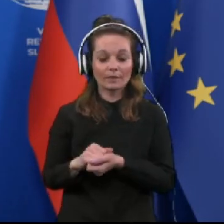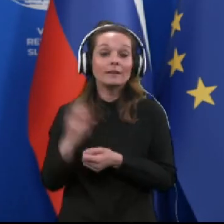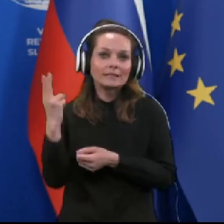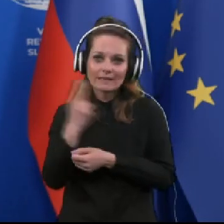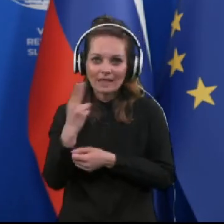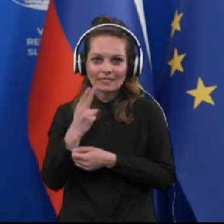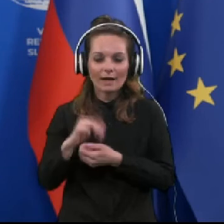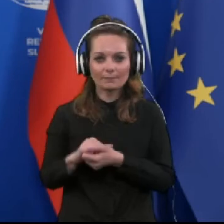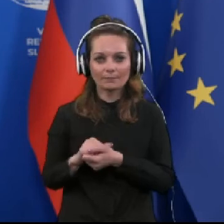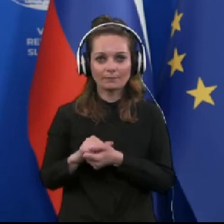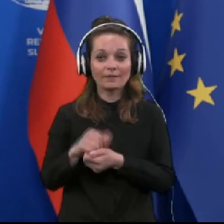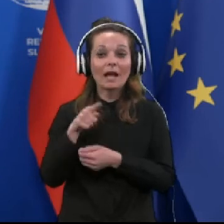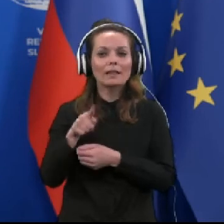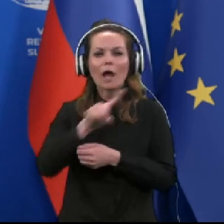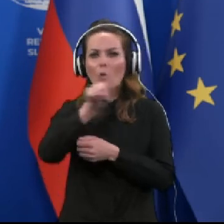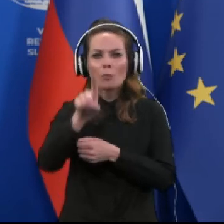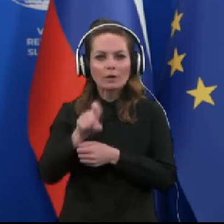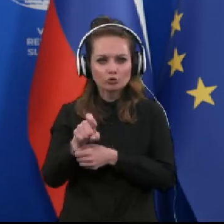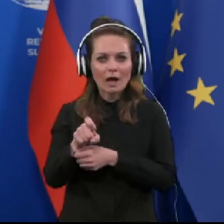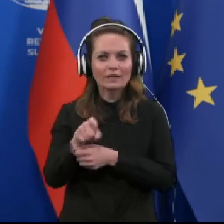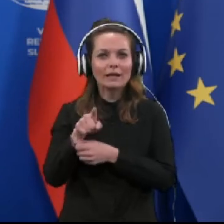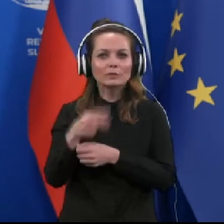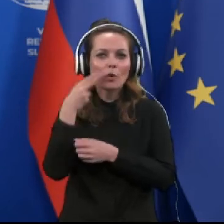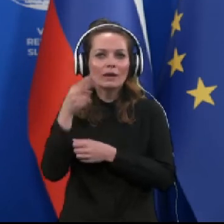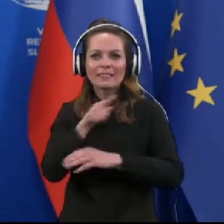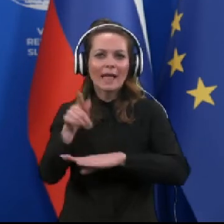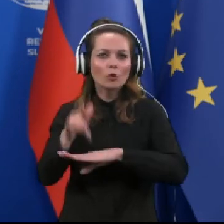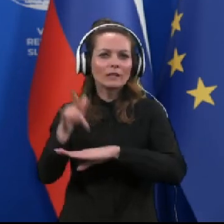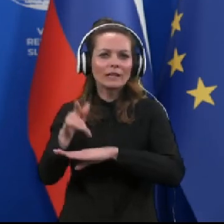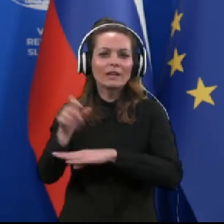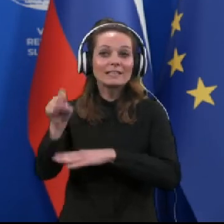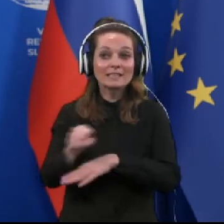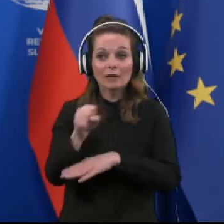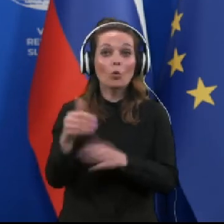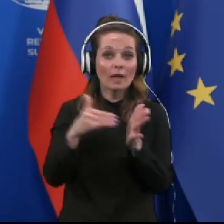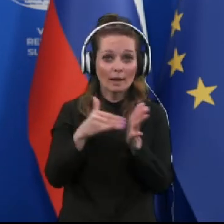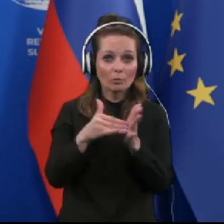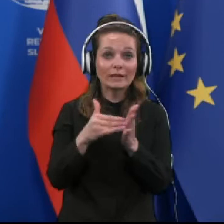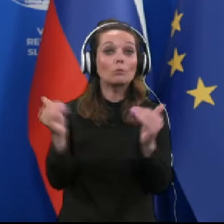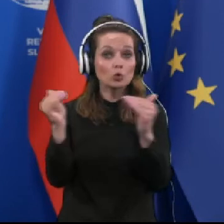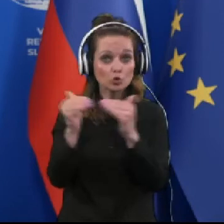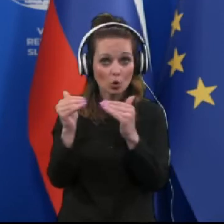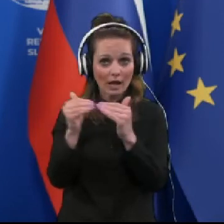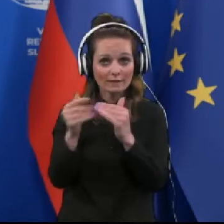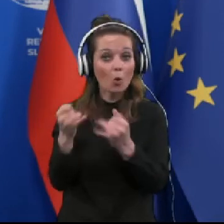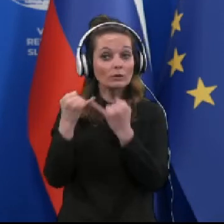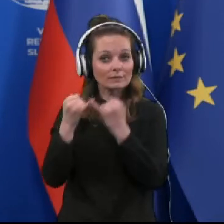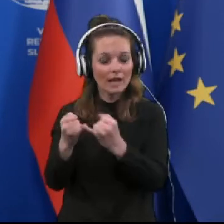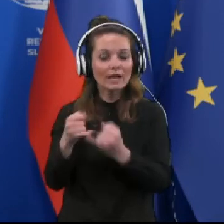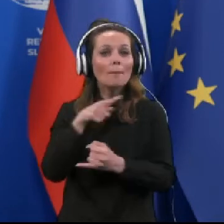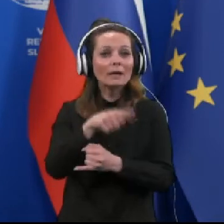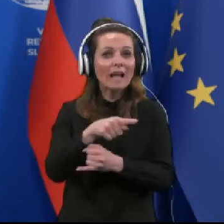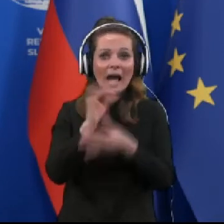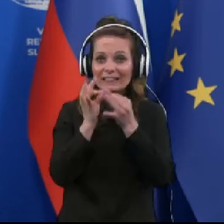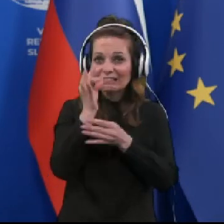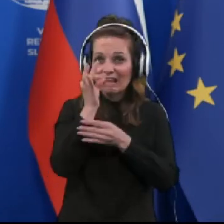Seveda, ta vprašanja so glede nedotakljivosti, zato je pač potrebno soglasje, ampak sam test,